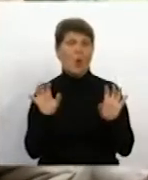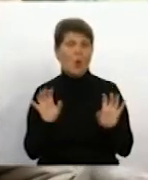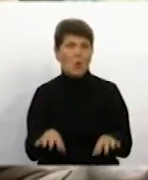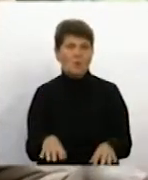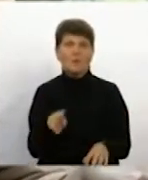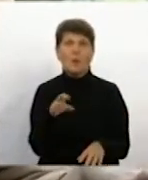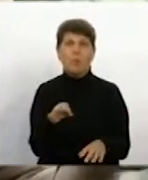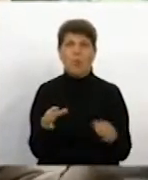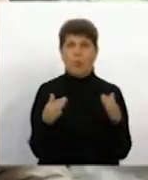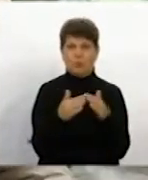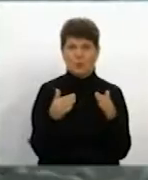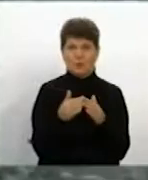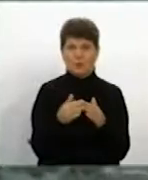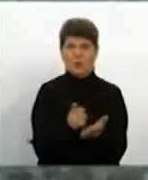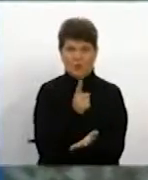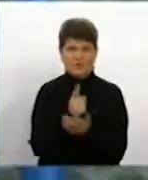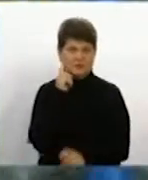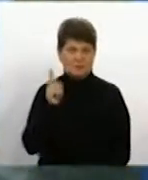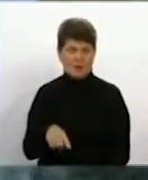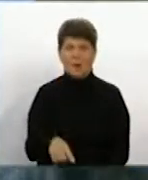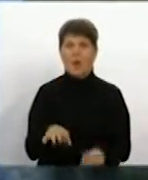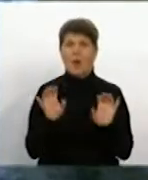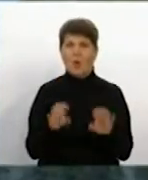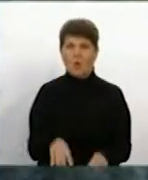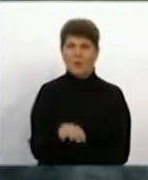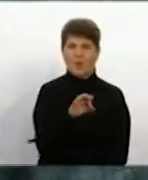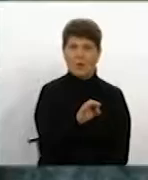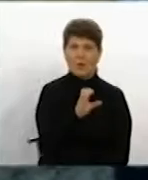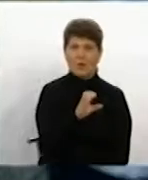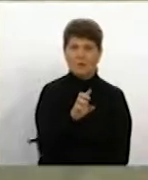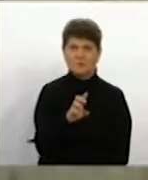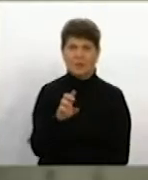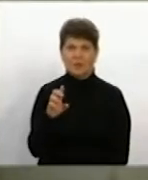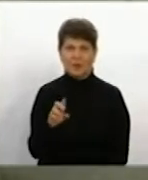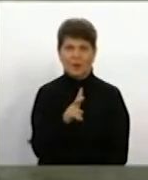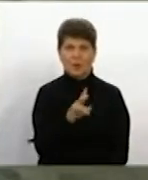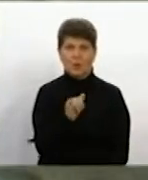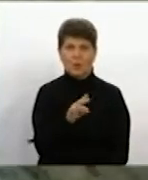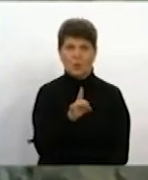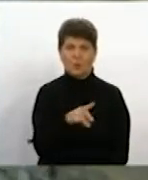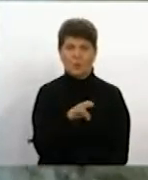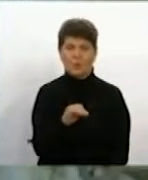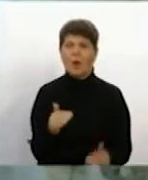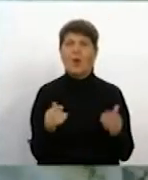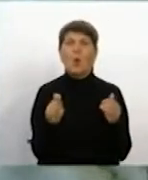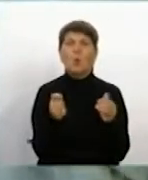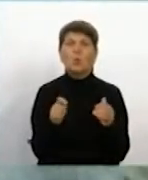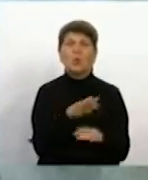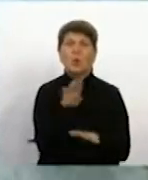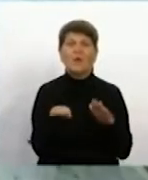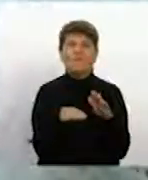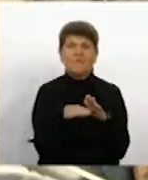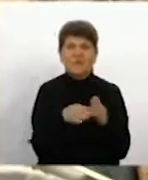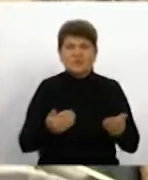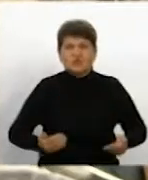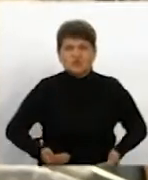будинку це має знати. Голова ОСББ Сергій Курдибаха каже, ключі від підвалу є у кожного з мешканців будинку. Додає,